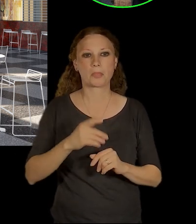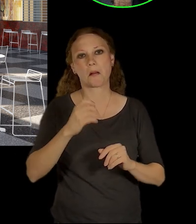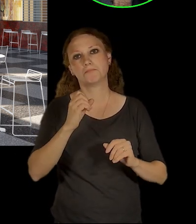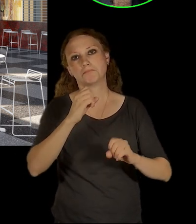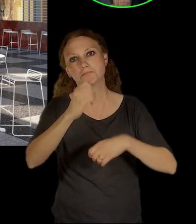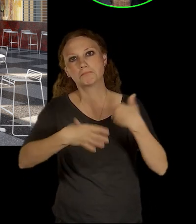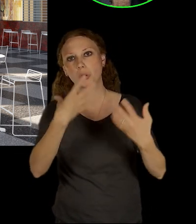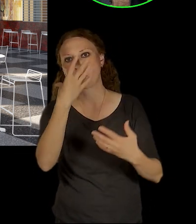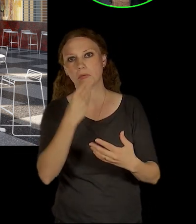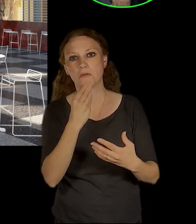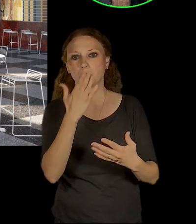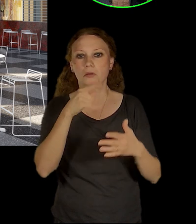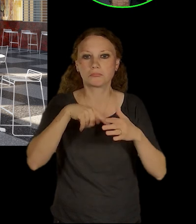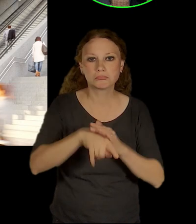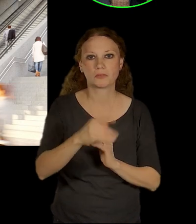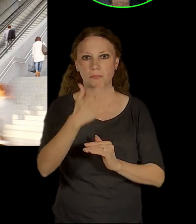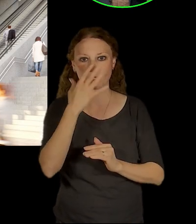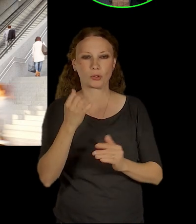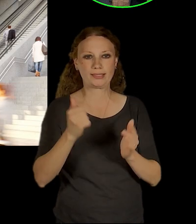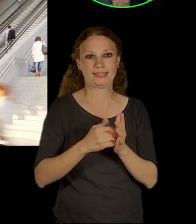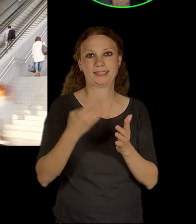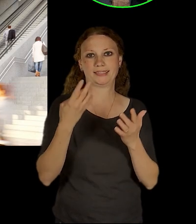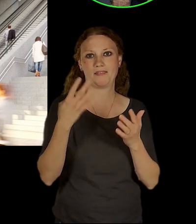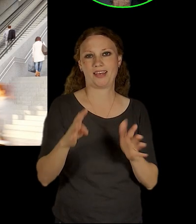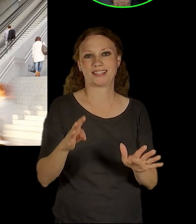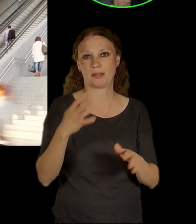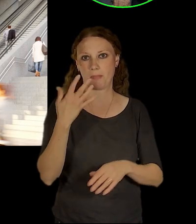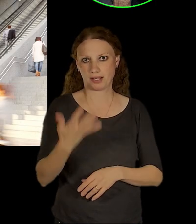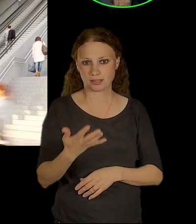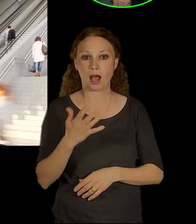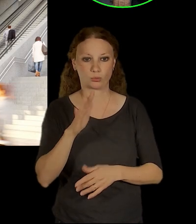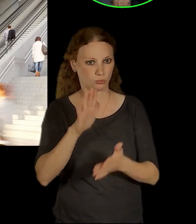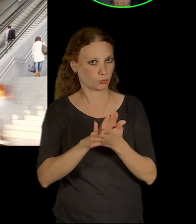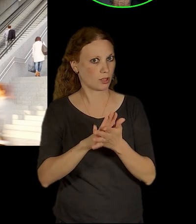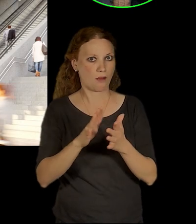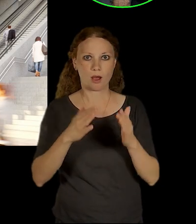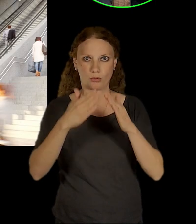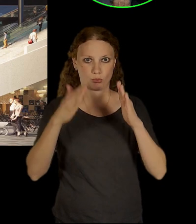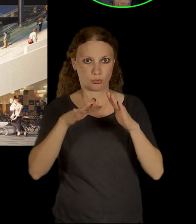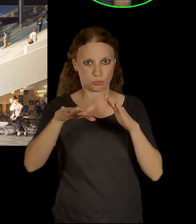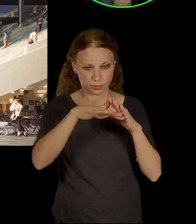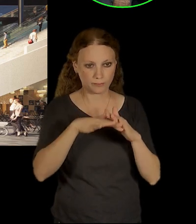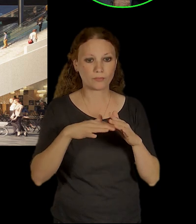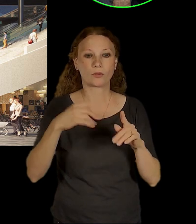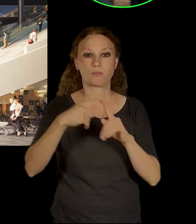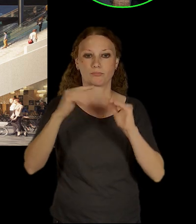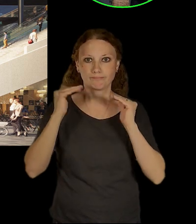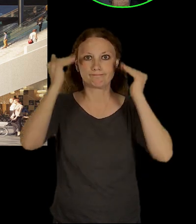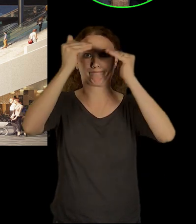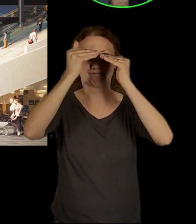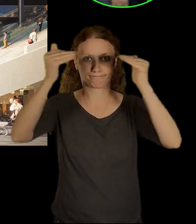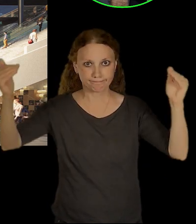toho interiéru té budovy z těch 50. let, která by měla zůstat zachována a vlastně přestřešena